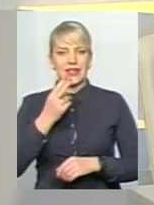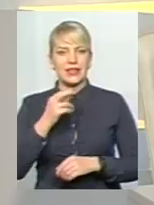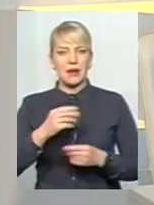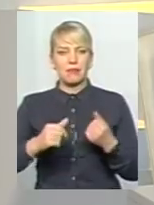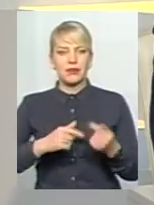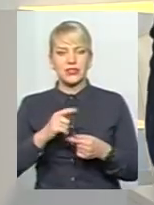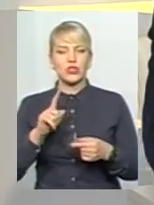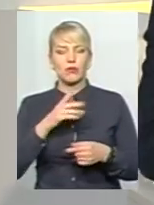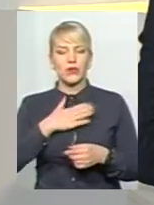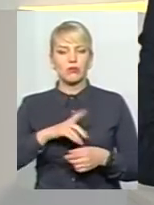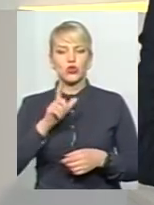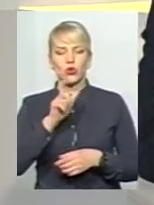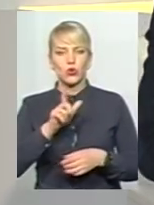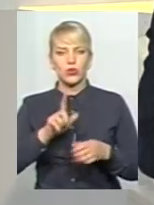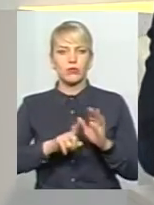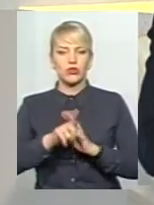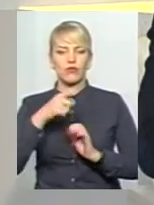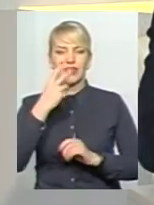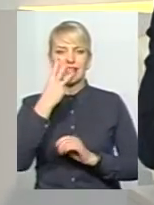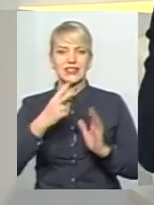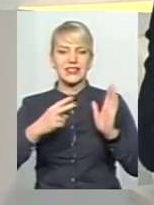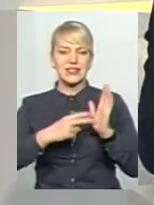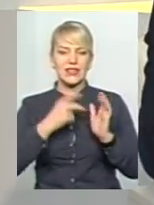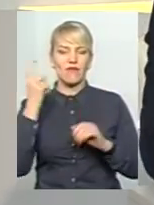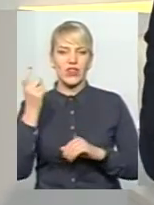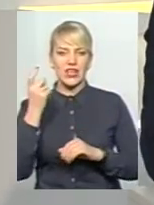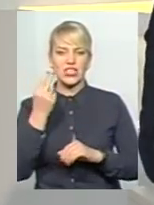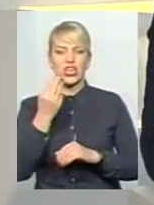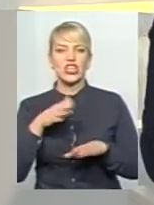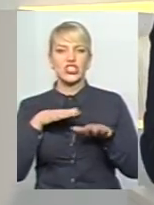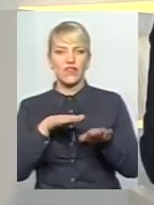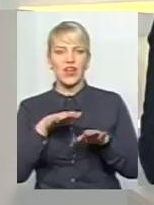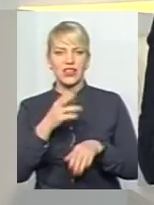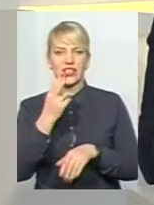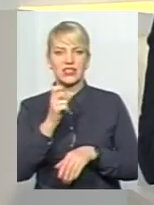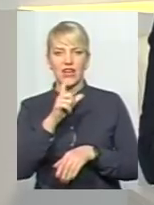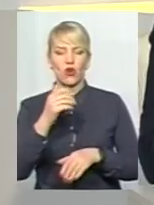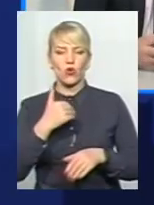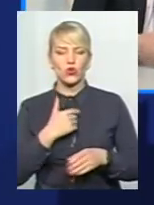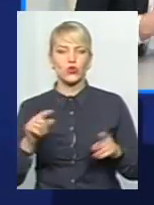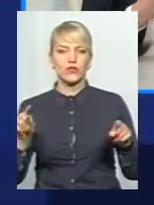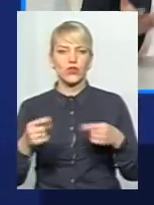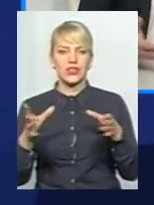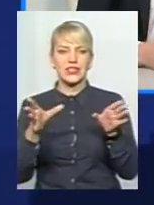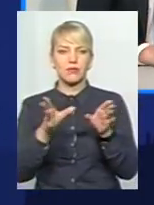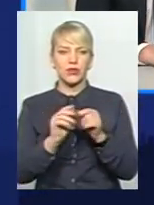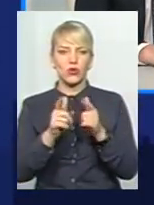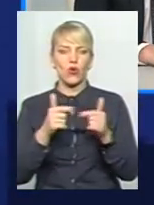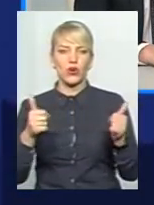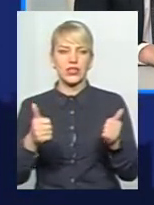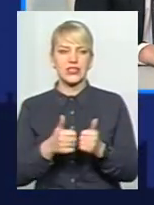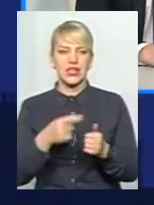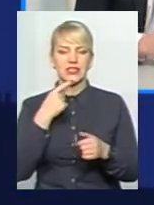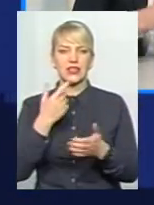люди заговорили про те, що 37 власників наразі швейних цехів хочуть створити спільну організацію, попередньо назвати її